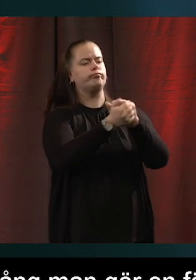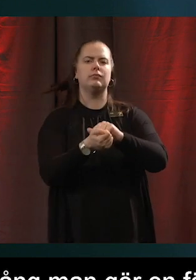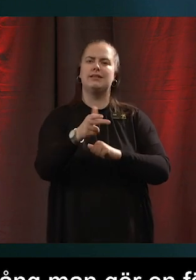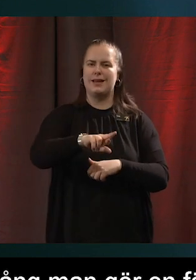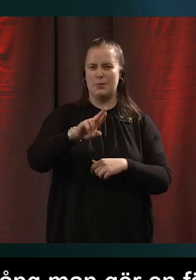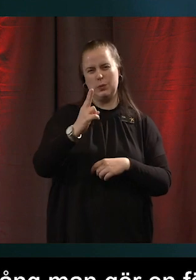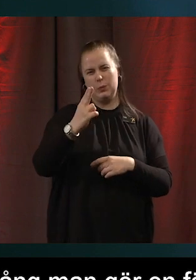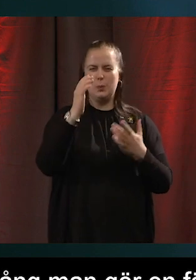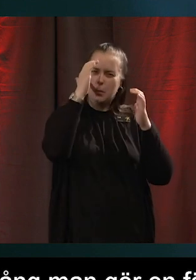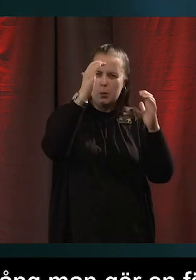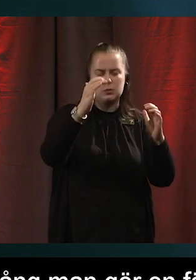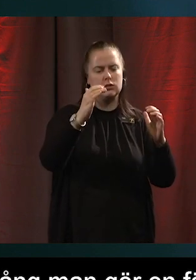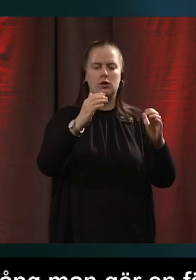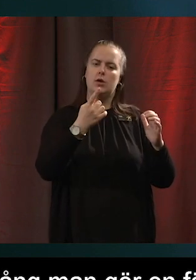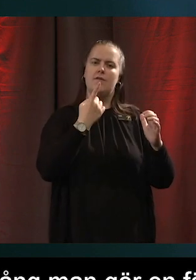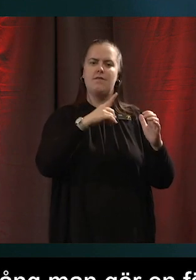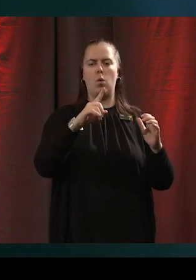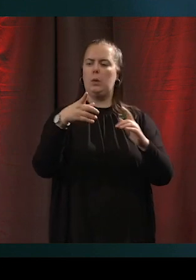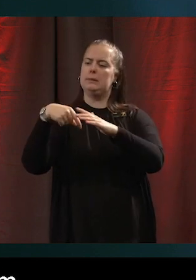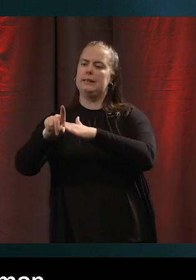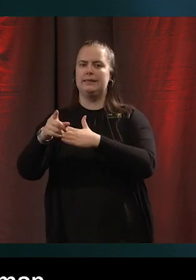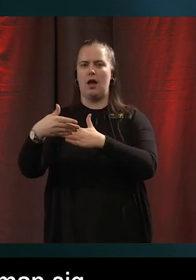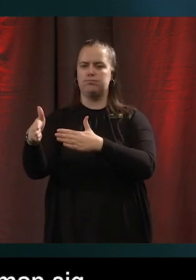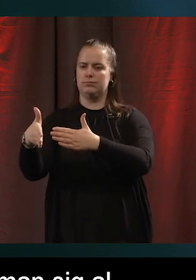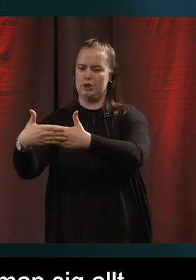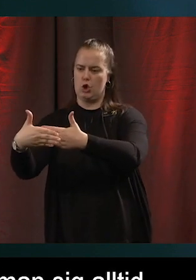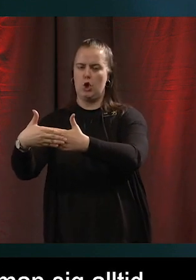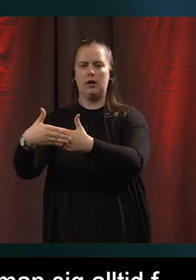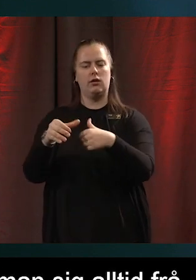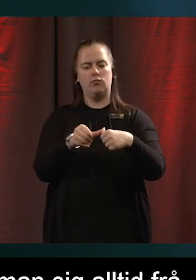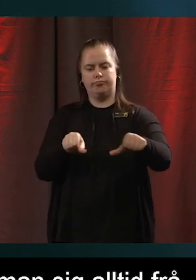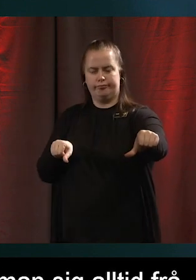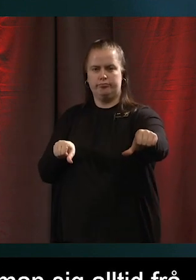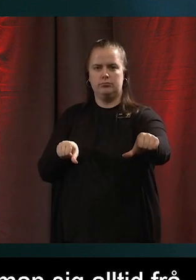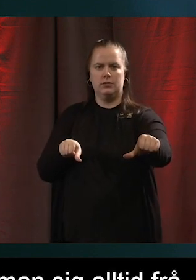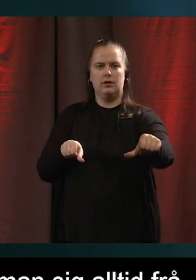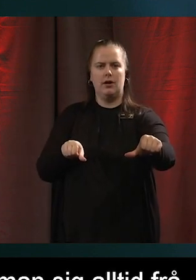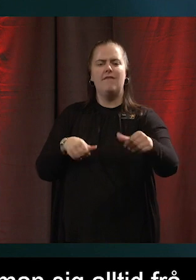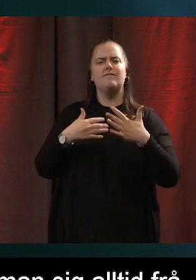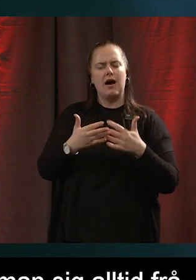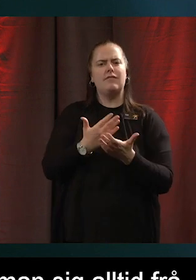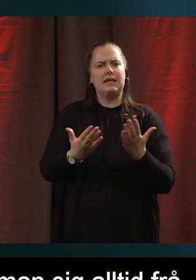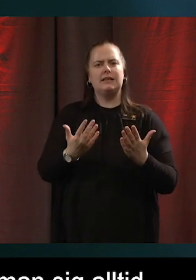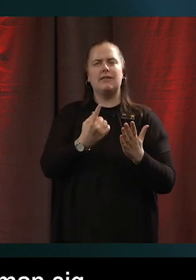ställer man sig alltid, alltid, alltid frågan. Vem kan inte använda den här lösningen?